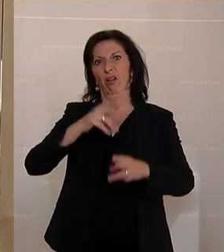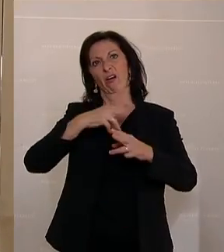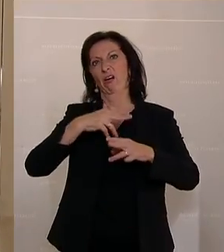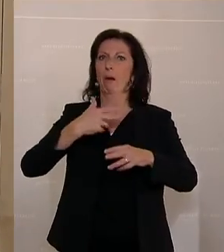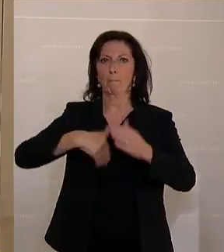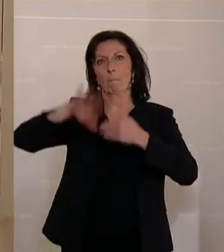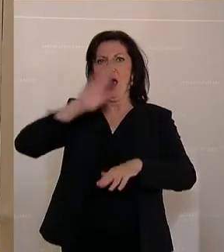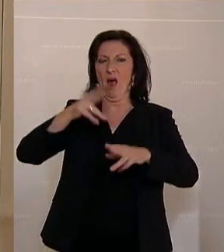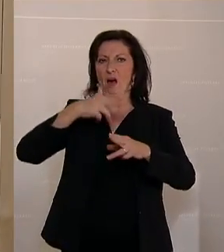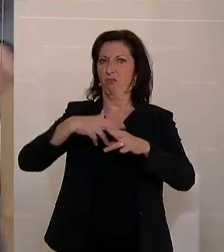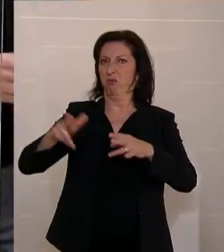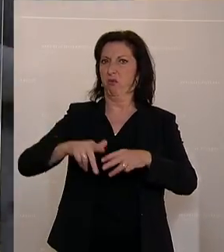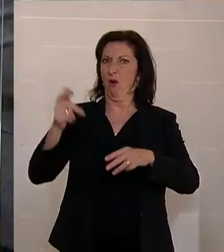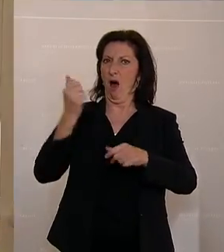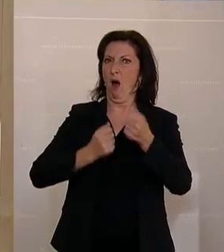aber sicher nicht dem Klima. Danke.